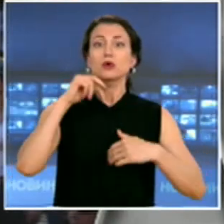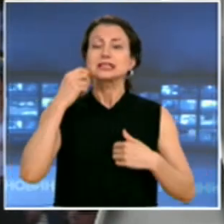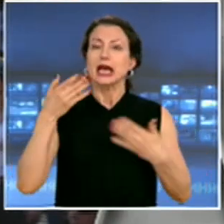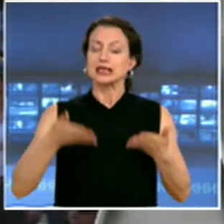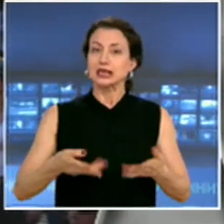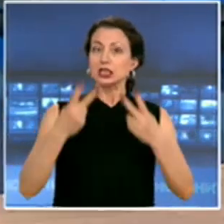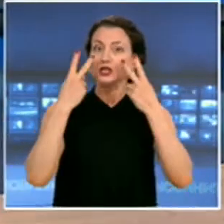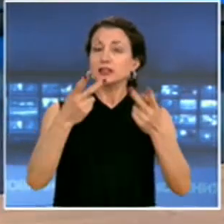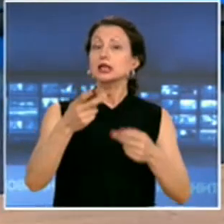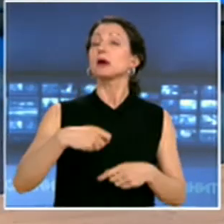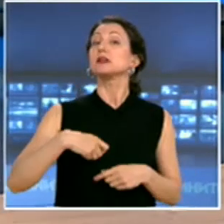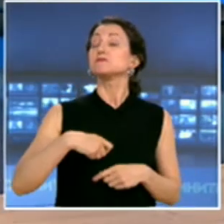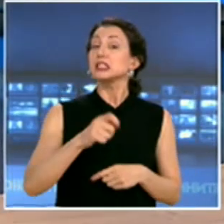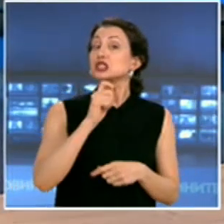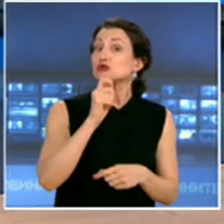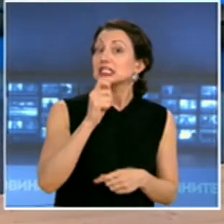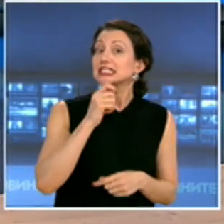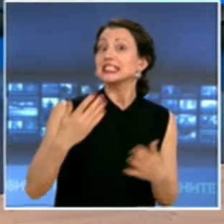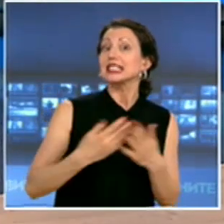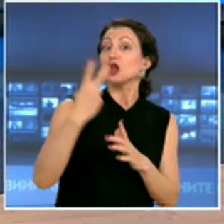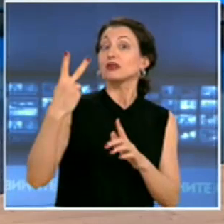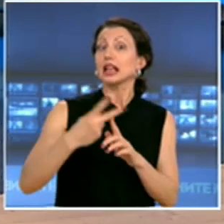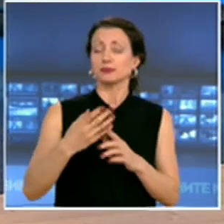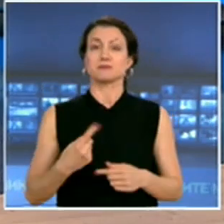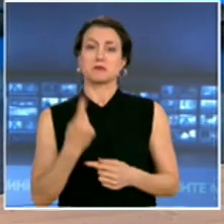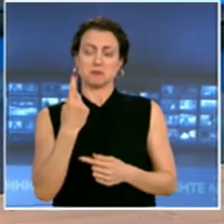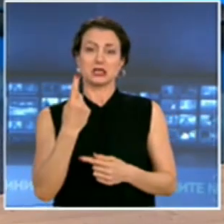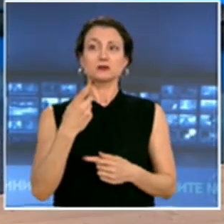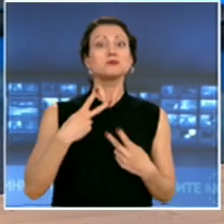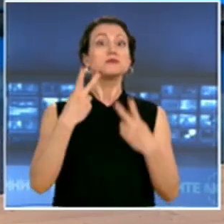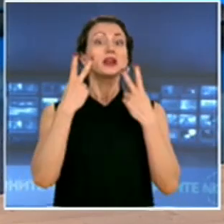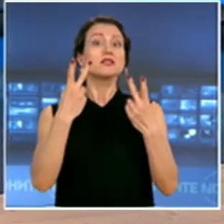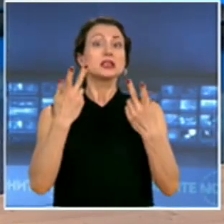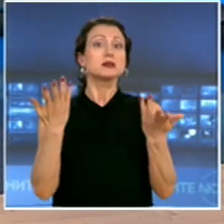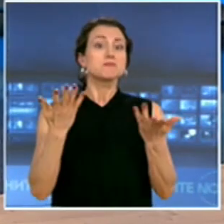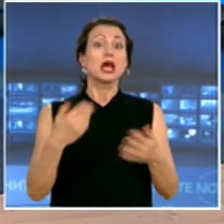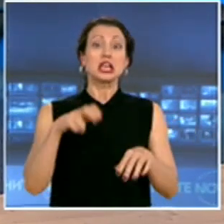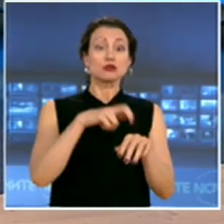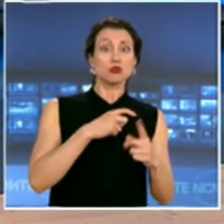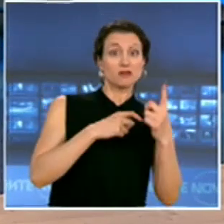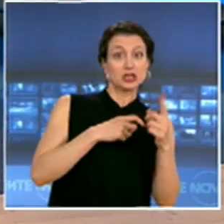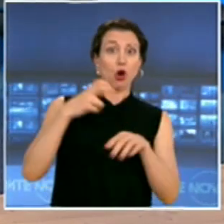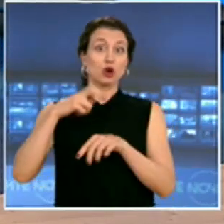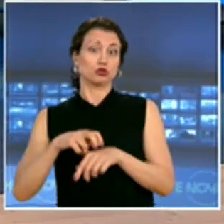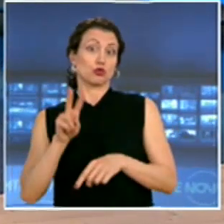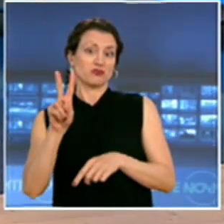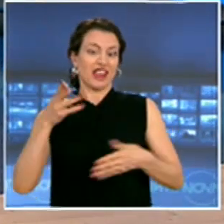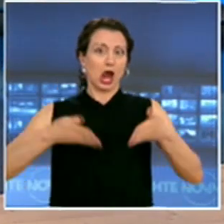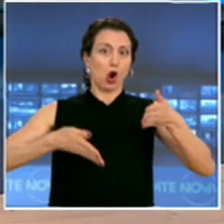репортерите на НОВА. Първо към Наталия Гирджикова и новата размяна на обвинения между Дундуков 1 и Дундуков 2. Слушамете, Наталия.